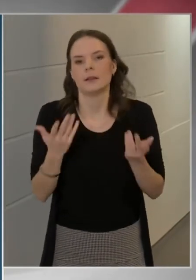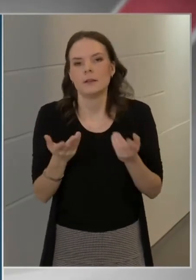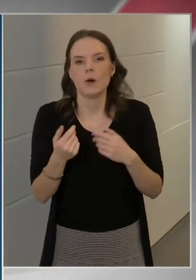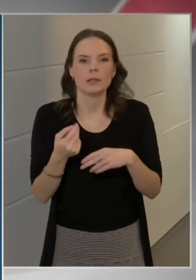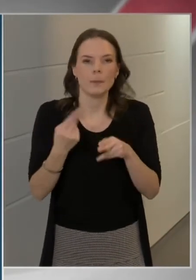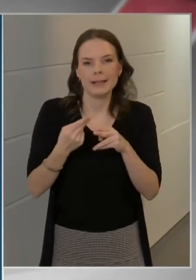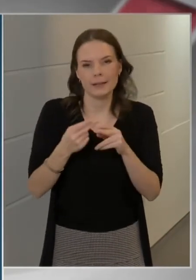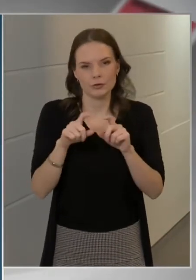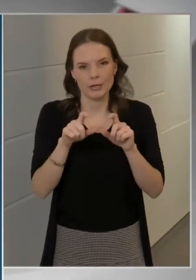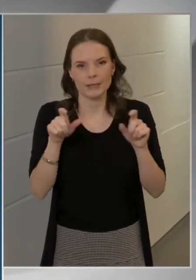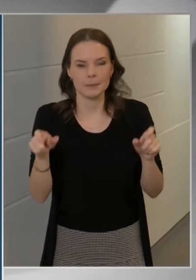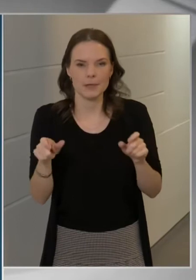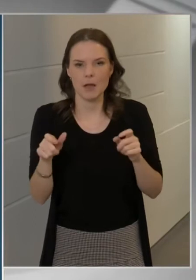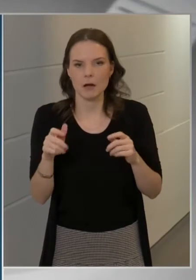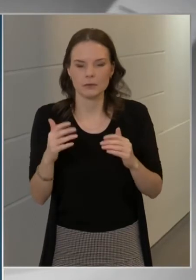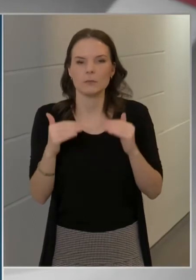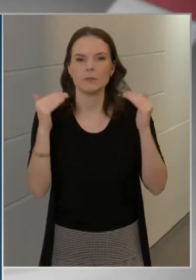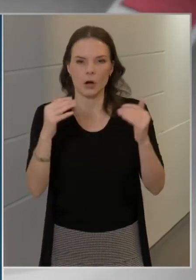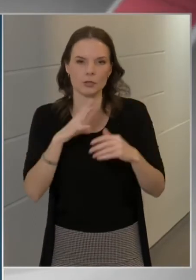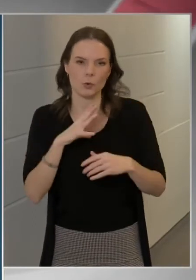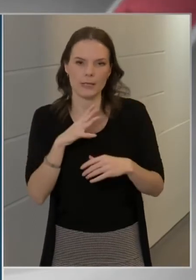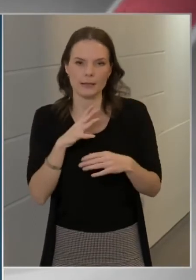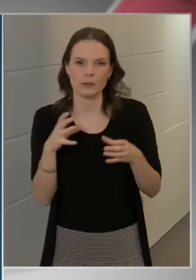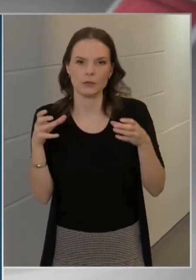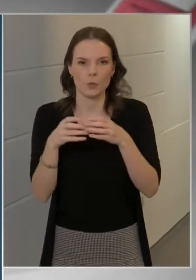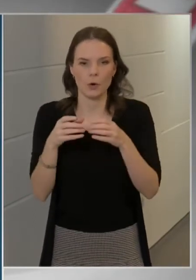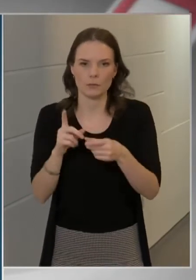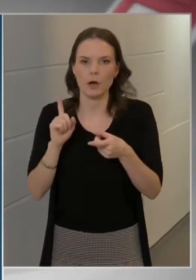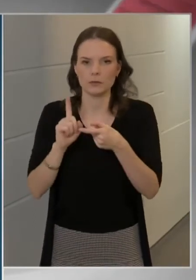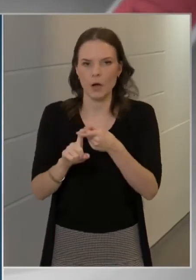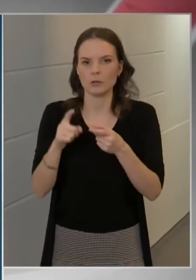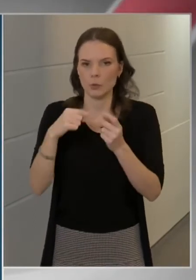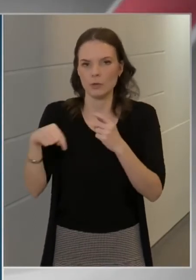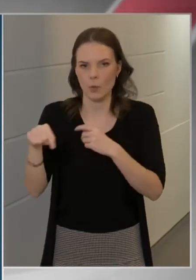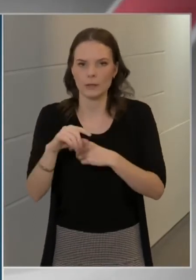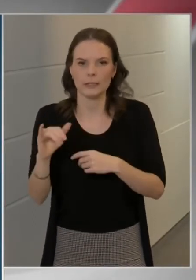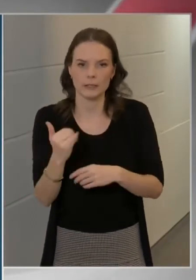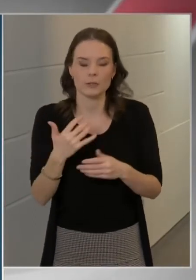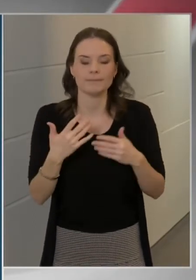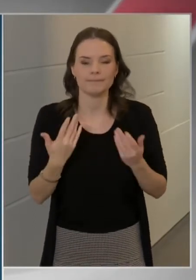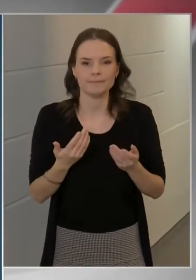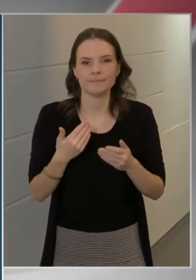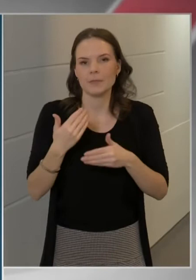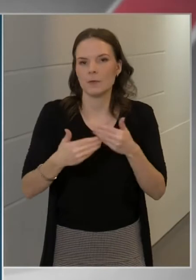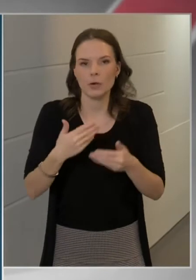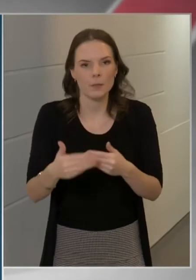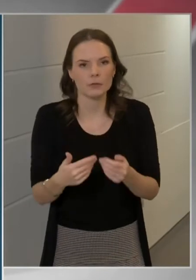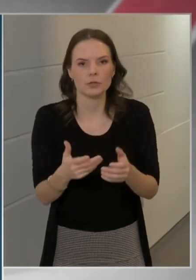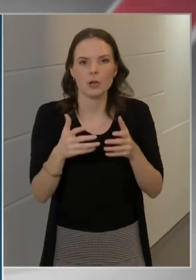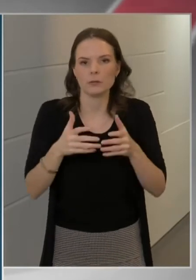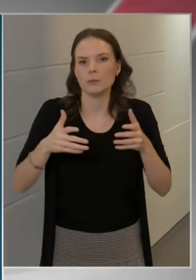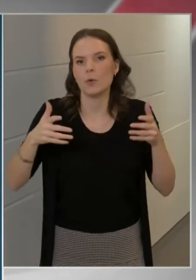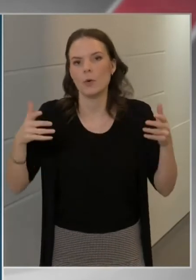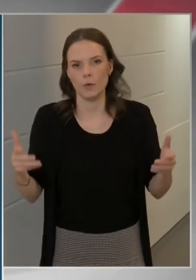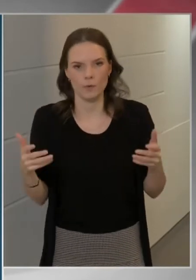Gyógyszerügynökség akár már ma döntést hozhat, és néhány napon belül a védőoltások beadása is elkezdődhet. Az első adag